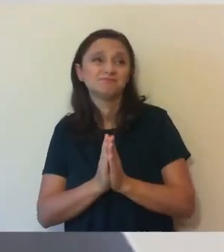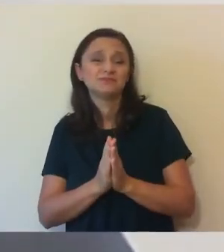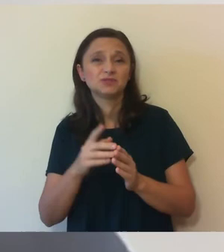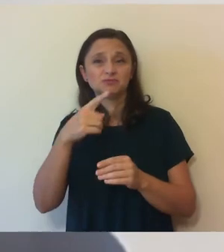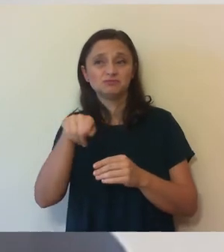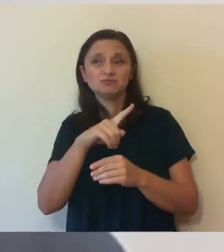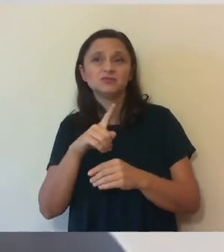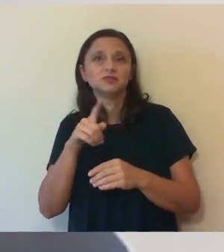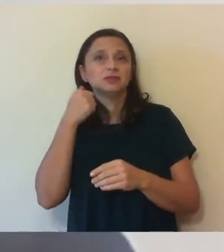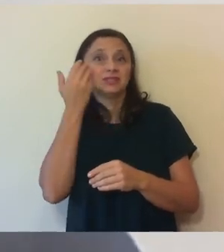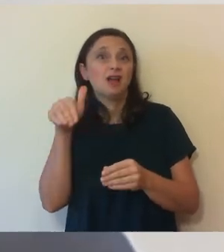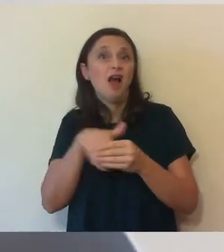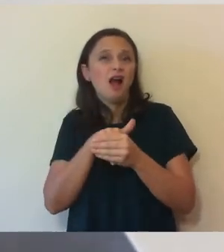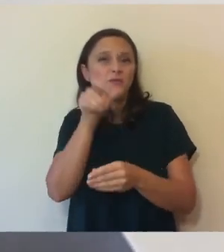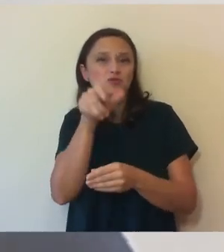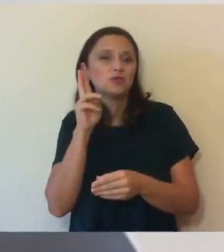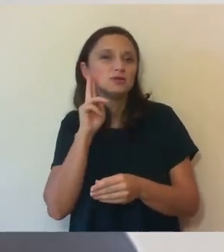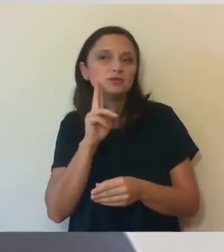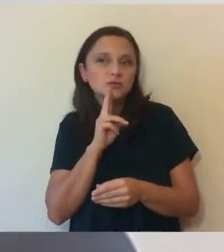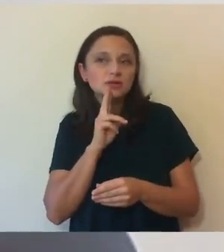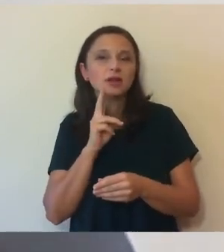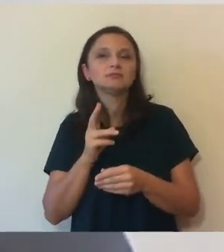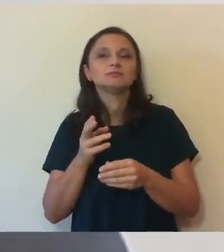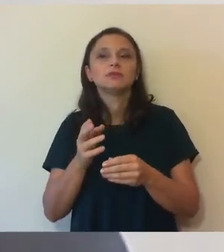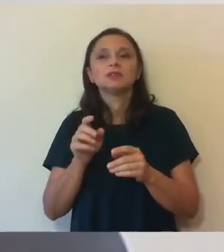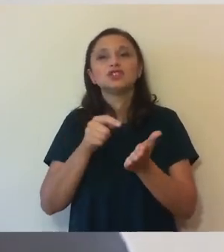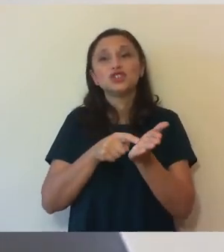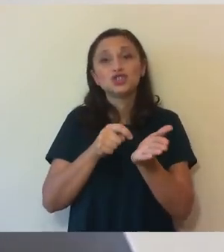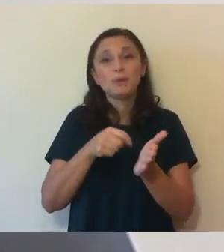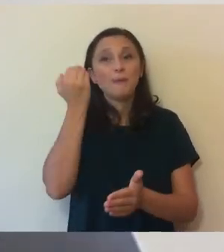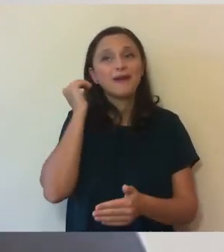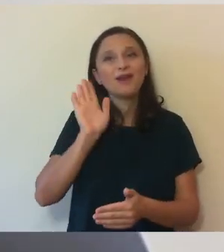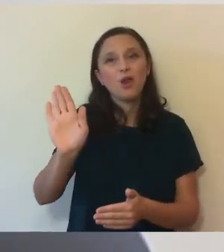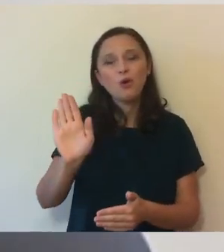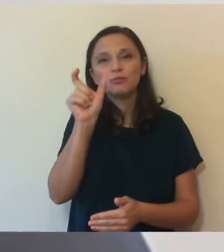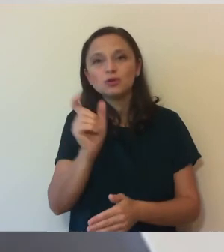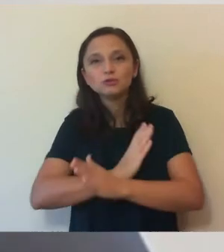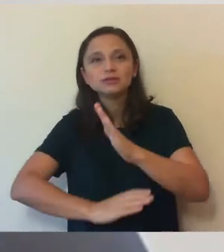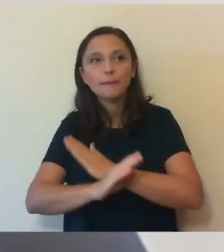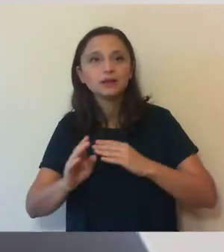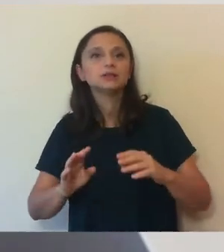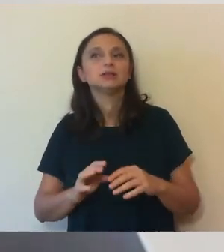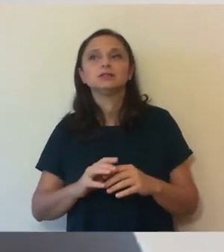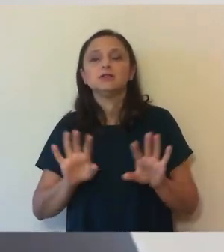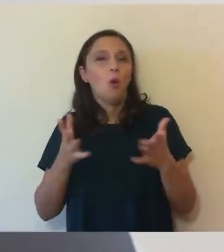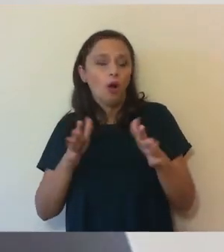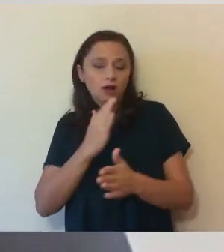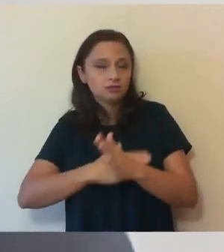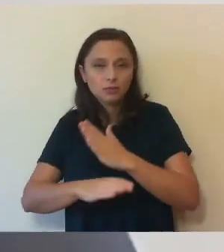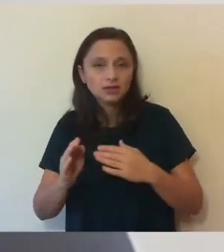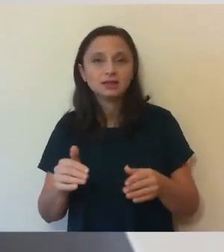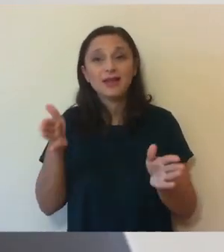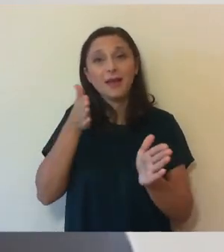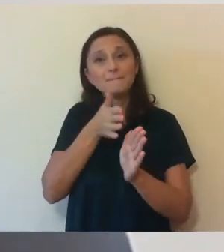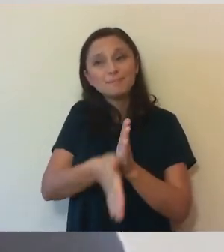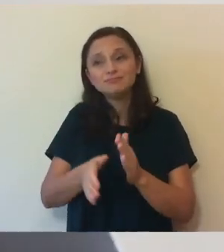că Simona a menționat de mai multe ori, să cereți părerea celor care sunt cu dizabilitatea respectivă, implicații